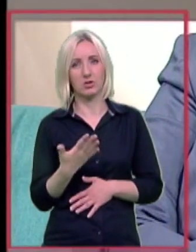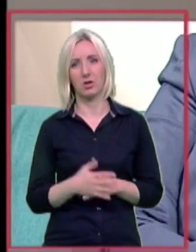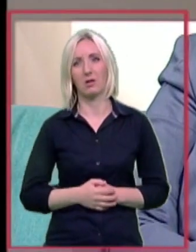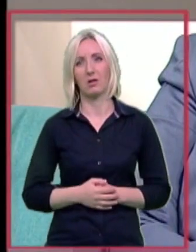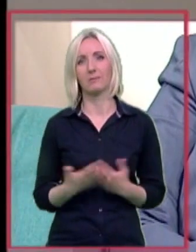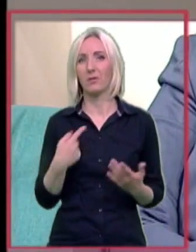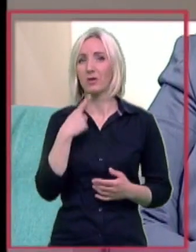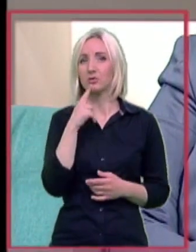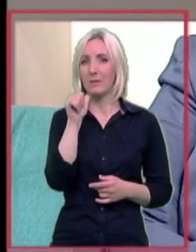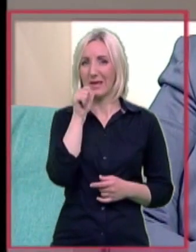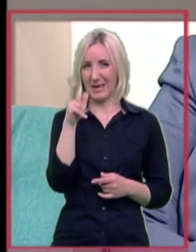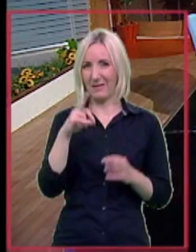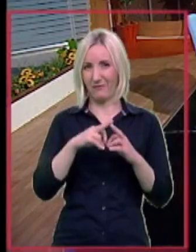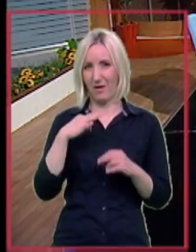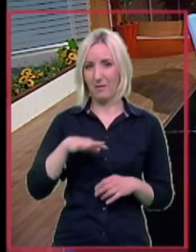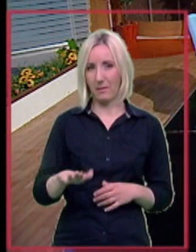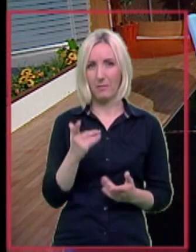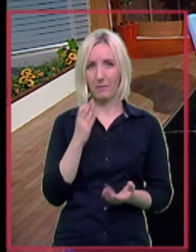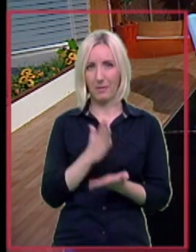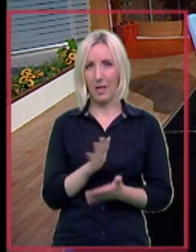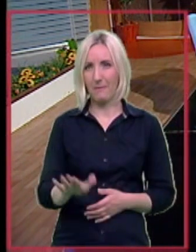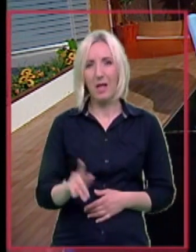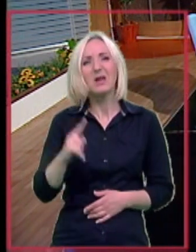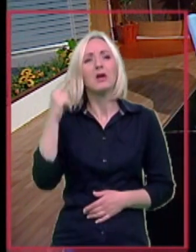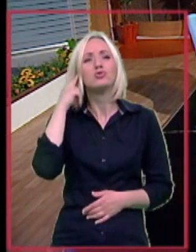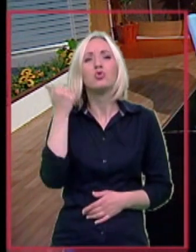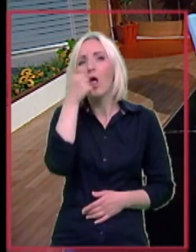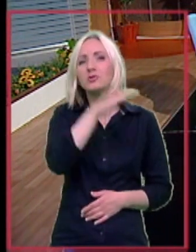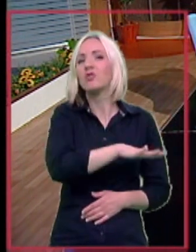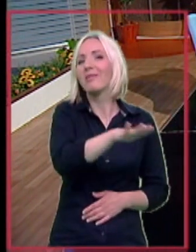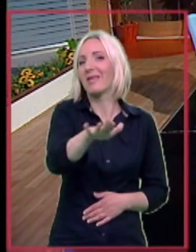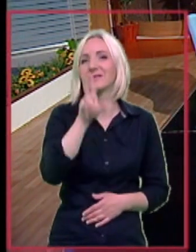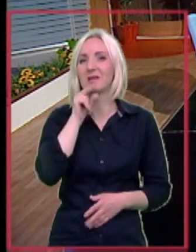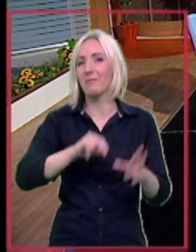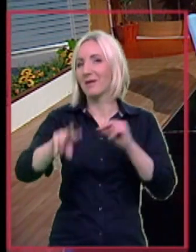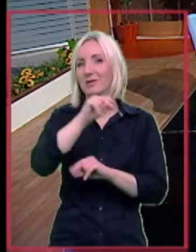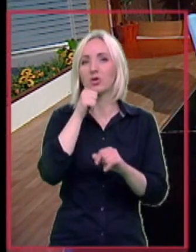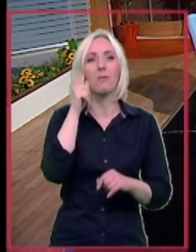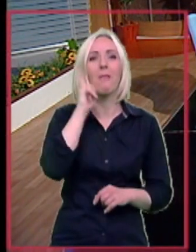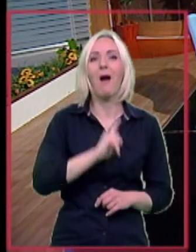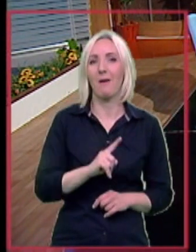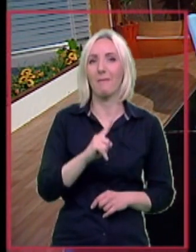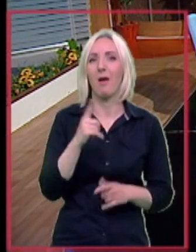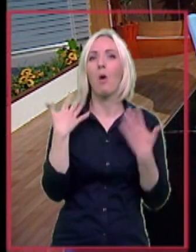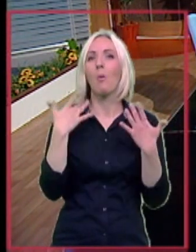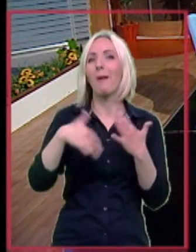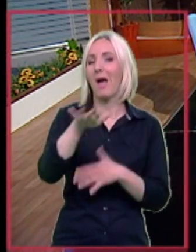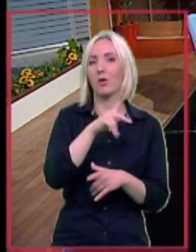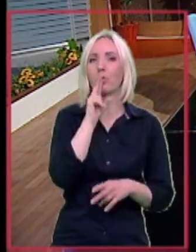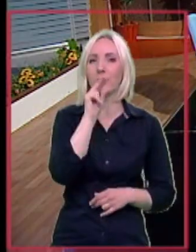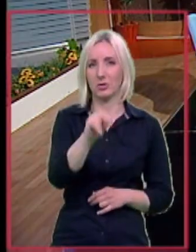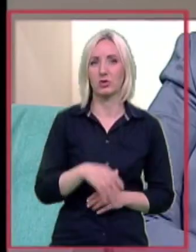šta, Iva kad je bila mala, ona nije baš ni čula šta sve deca pričaju i mame u parkiću.